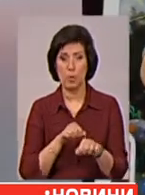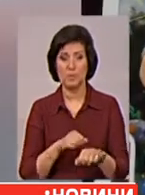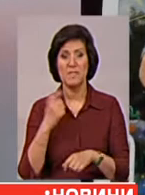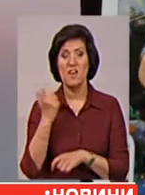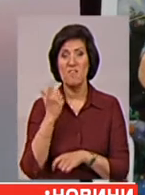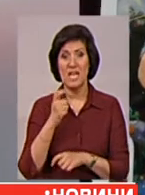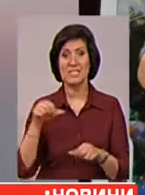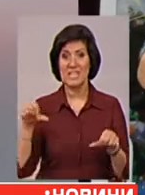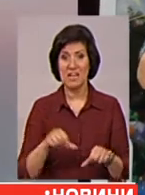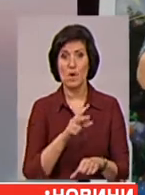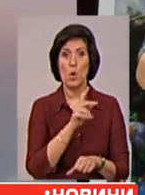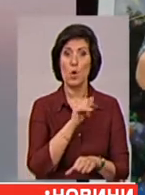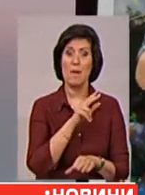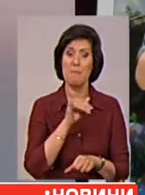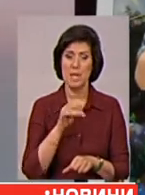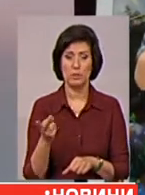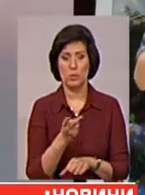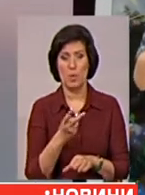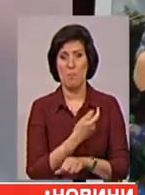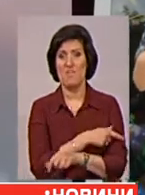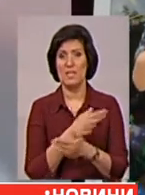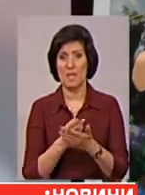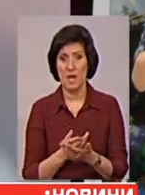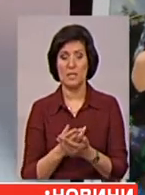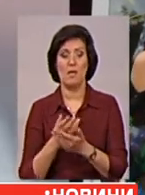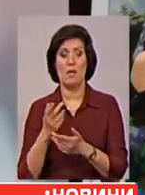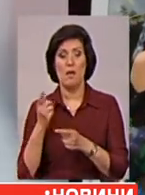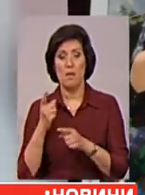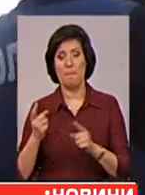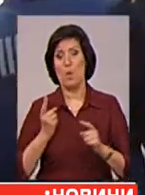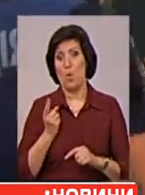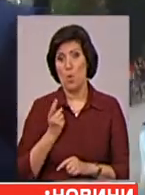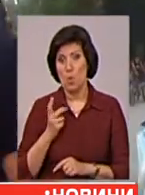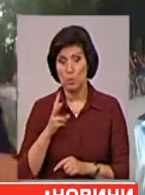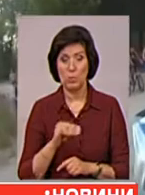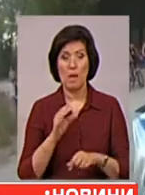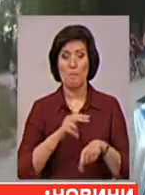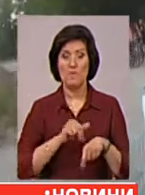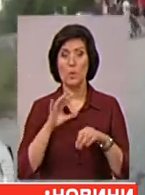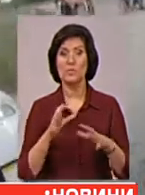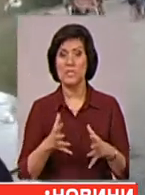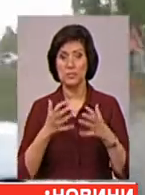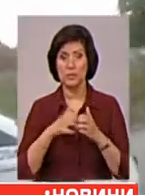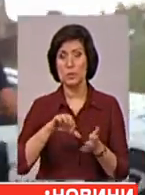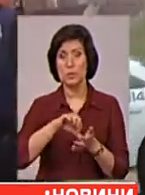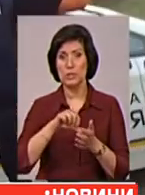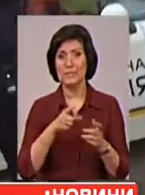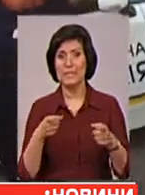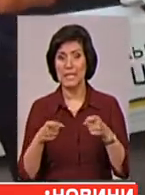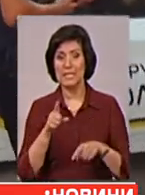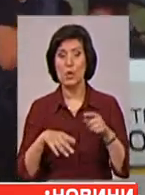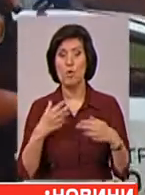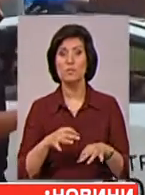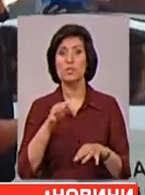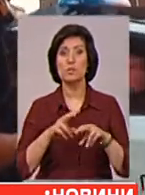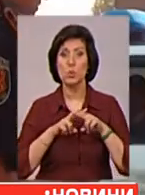Власники кафе Олександр Роман Марченко нині в лікарні, останній у медзакладі під охороною. А ще правоохоронці з'ясували, серед учасників стрілянини декого